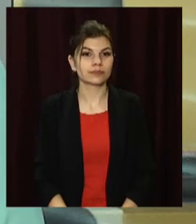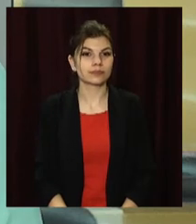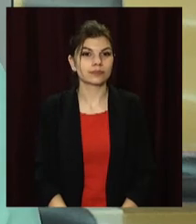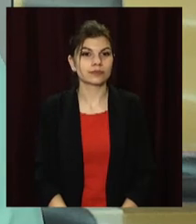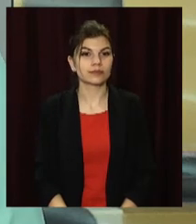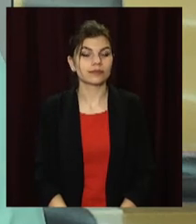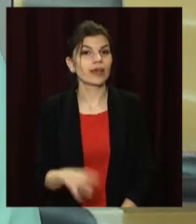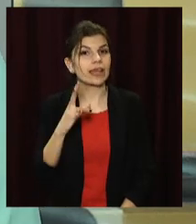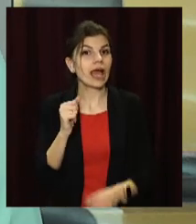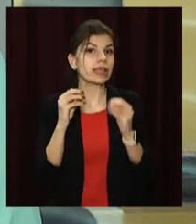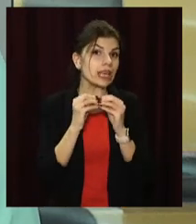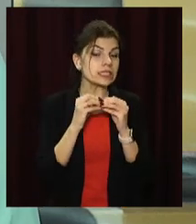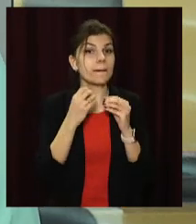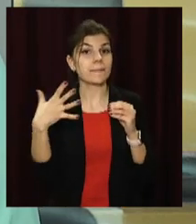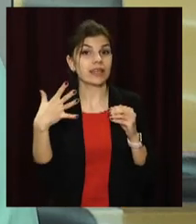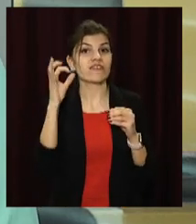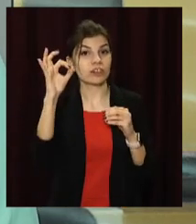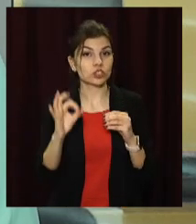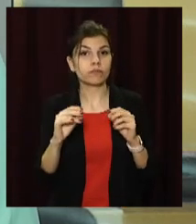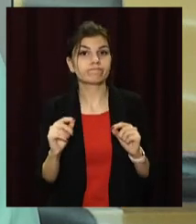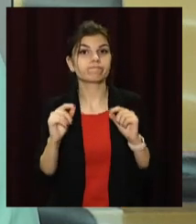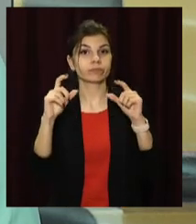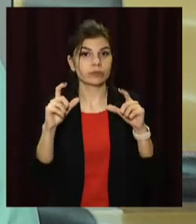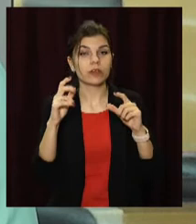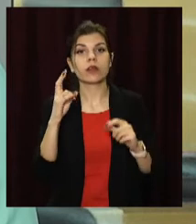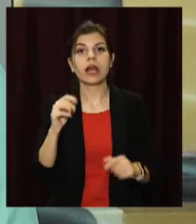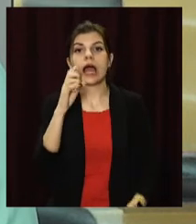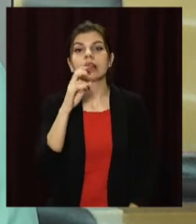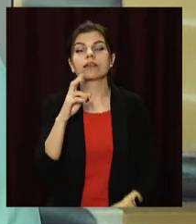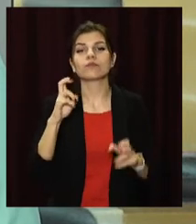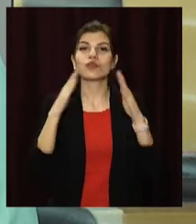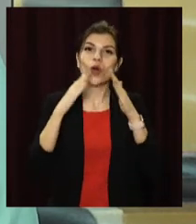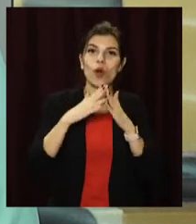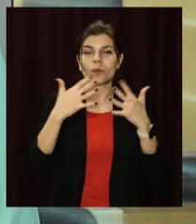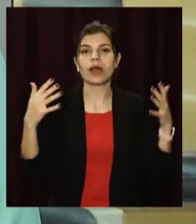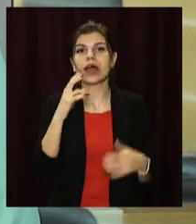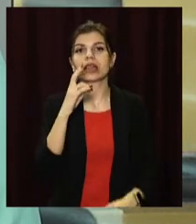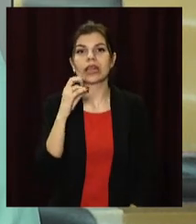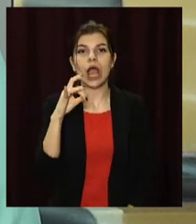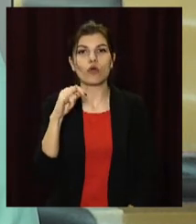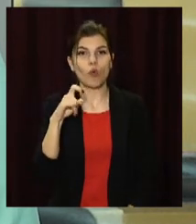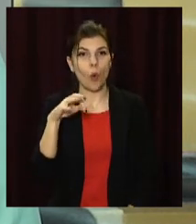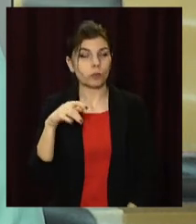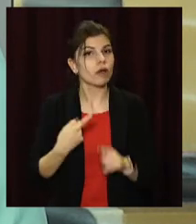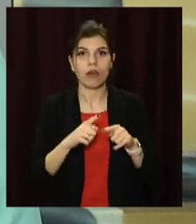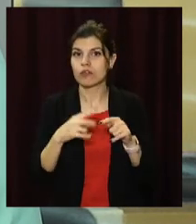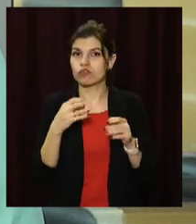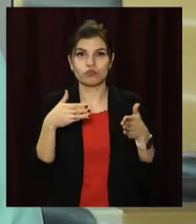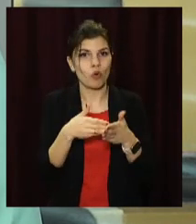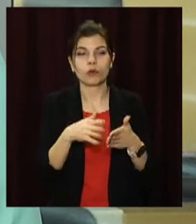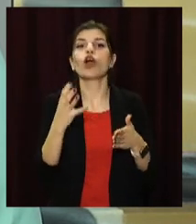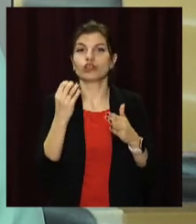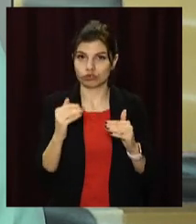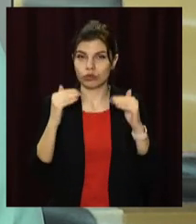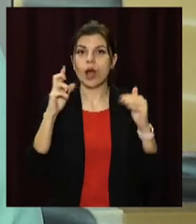На 10-15% зросли ціни на нерухомість у Дніпрі. І це не межа, стверджують експерти. За словами